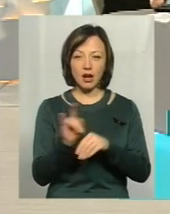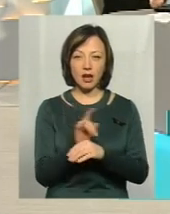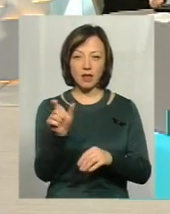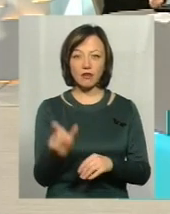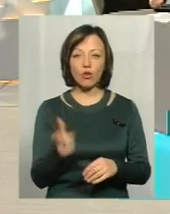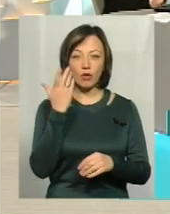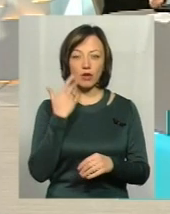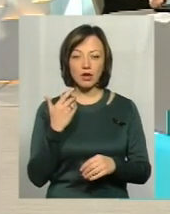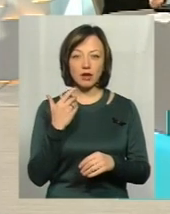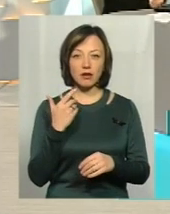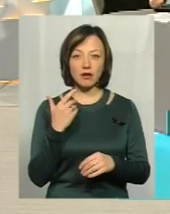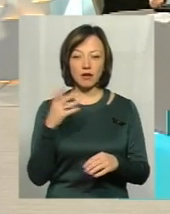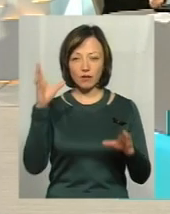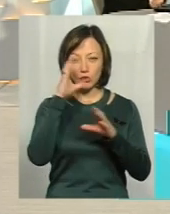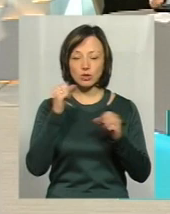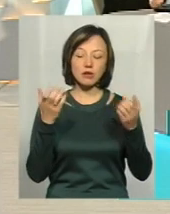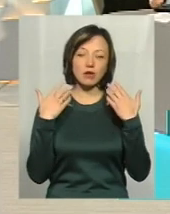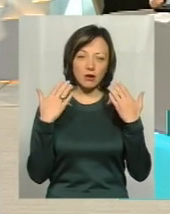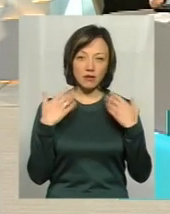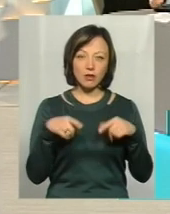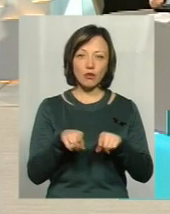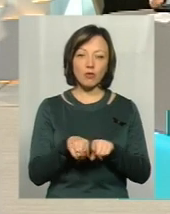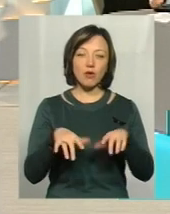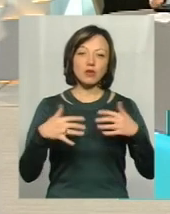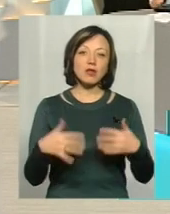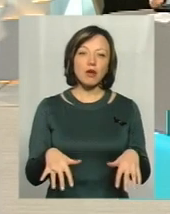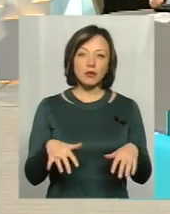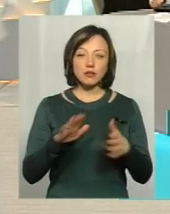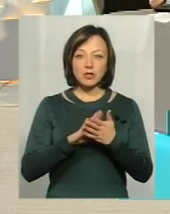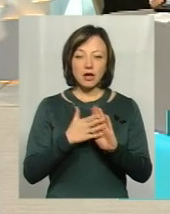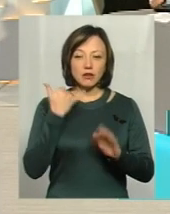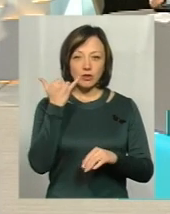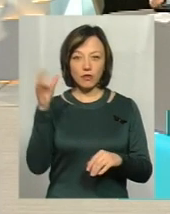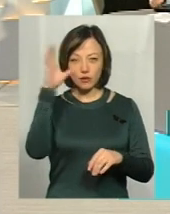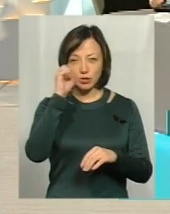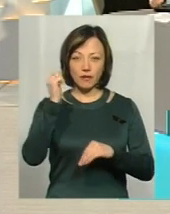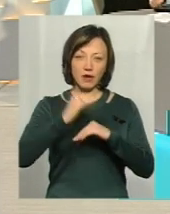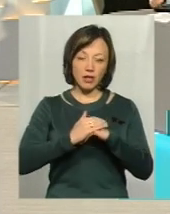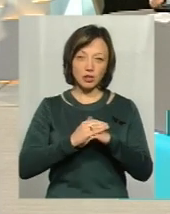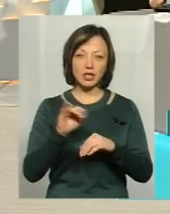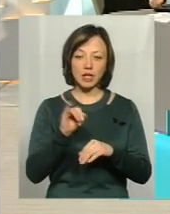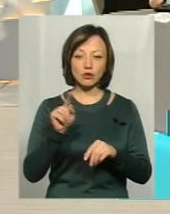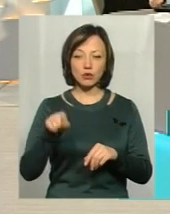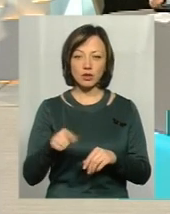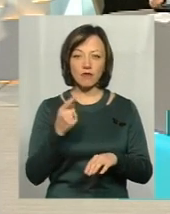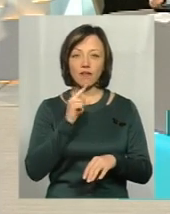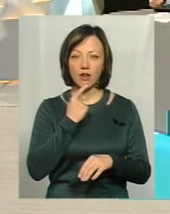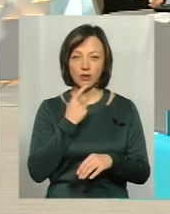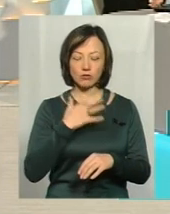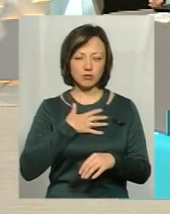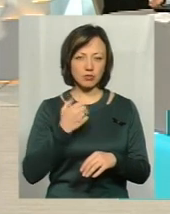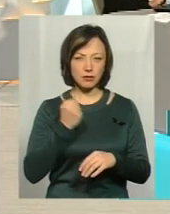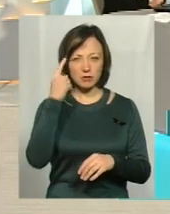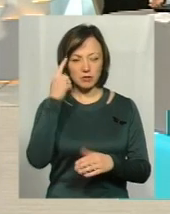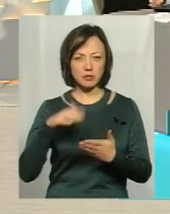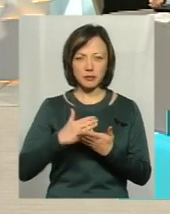коли людина ночі вона розслаблена, перебуває в такому розслабленому стані, вони телефонують в вечірній час, і тоді важко зібратися,